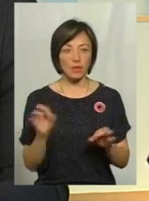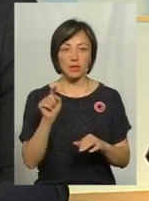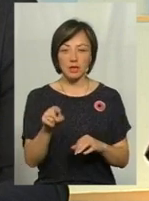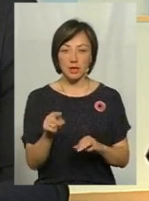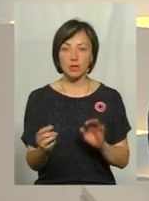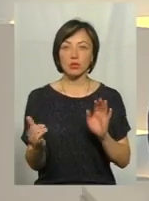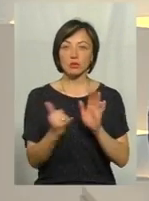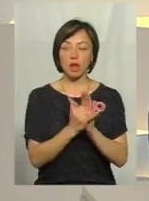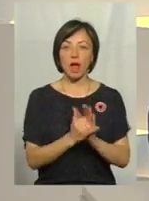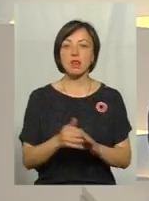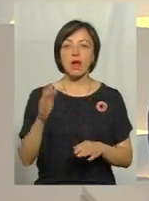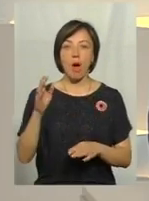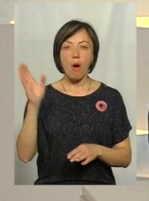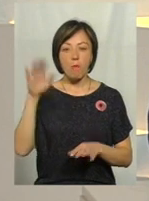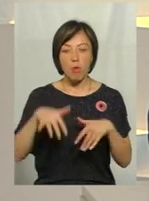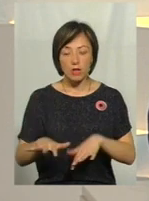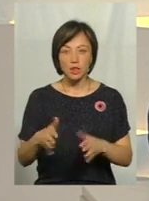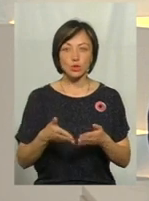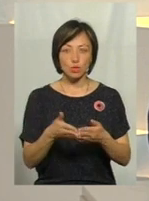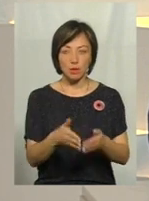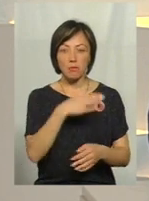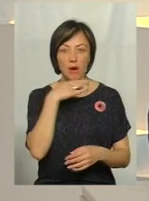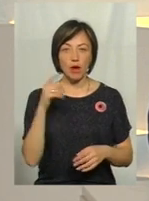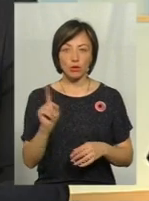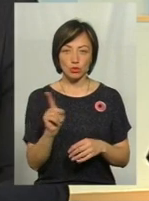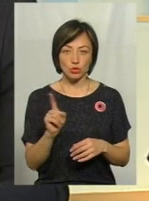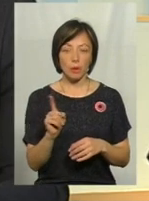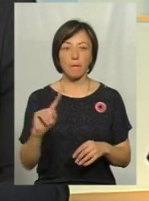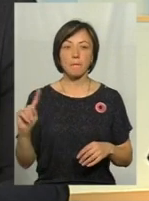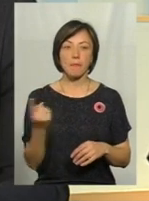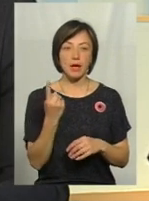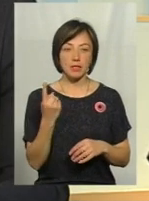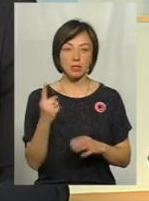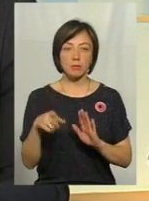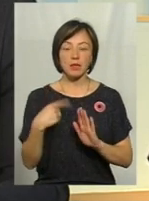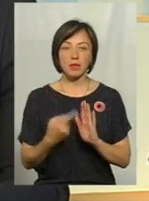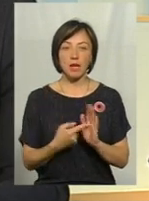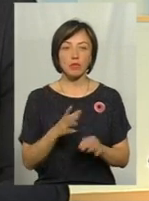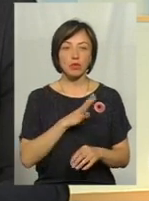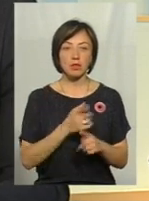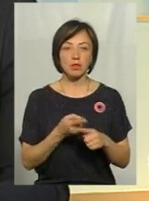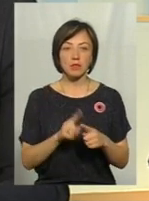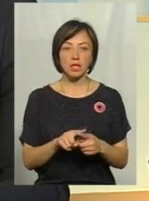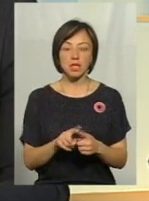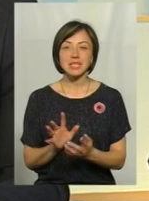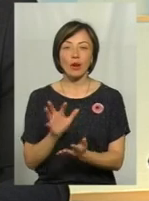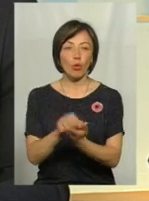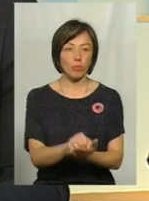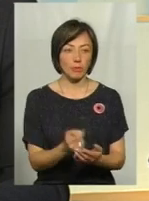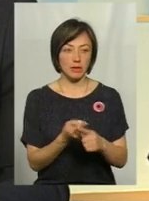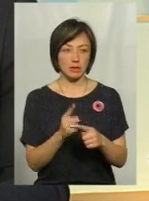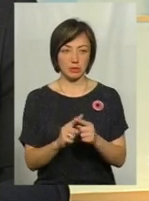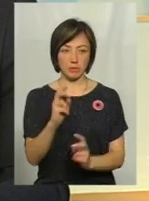ставлять і на морські судна, багато чого. І перше питання, яке було, це захопити ці підприємства.